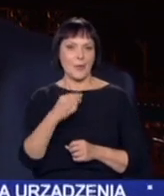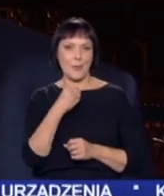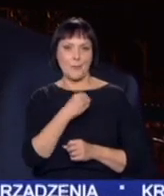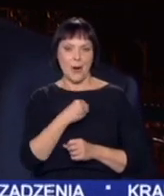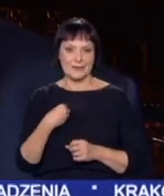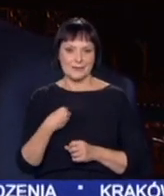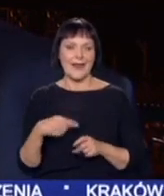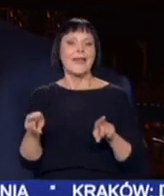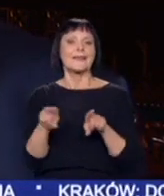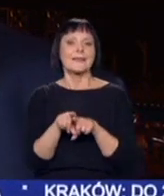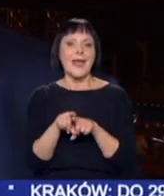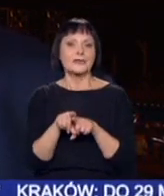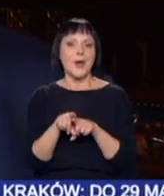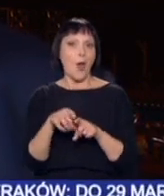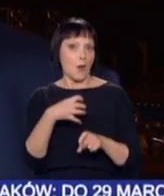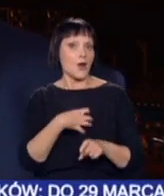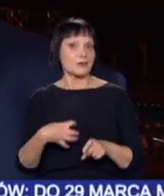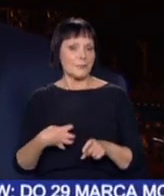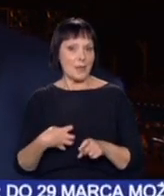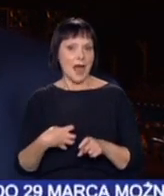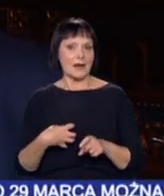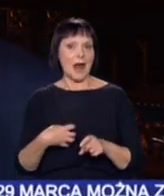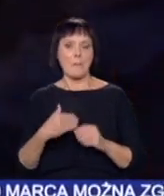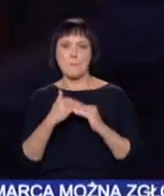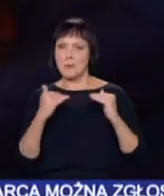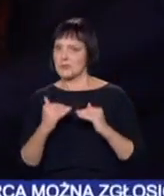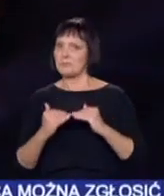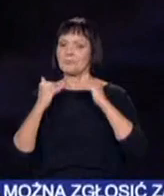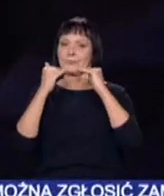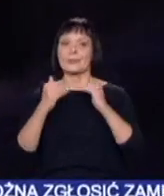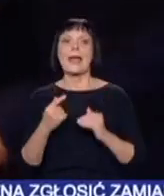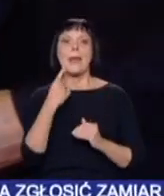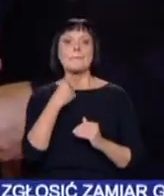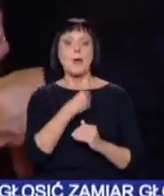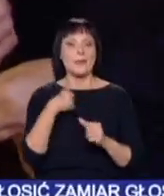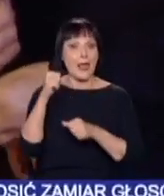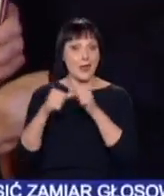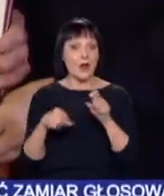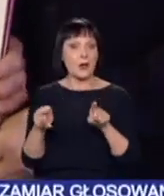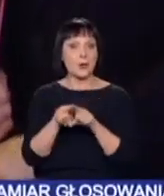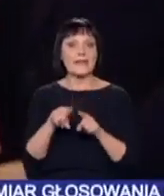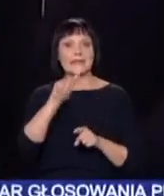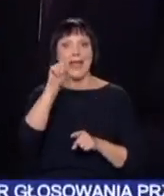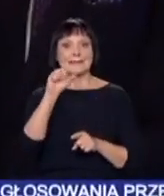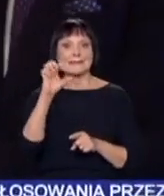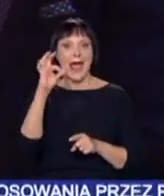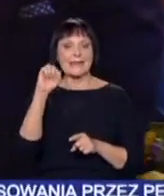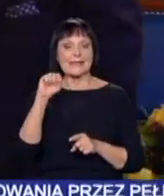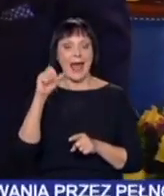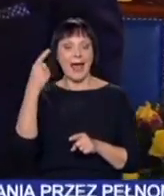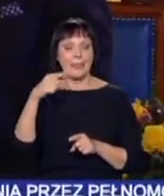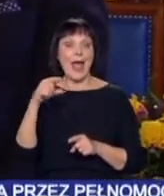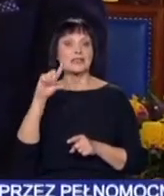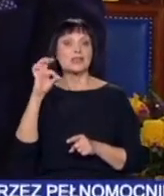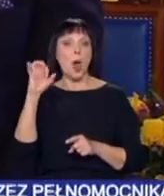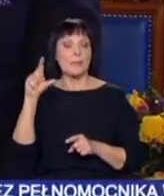i również gospodarka jest na wysokim poziomie. Małopolaninem Roku został też Sobiesław Zasada, prezes jednej z większych